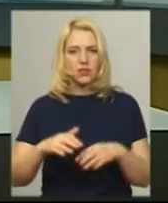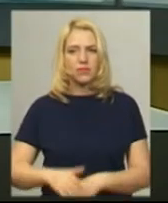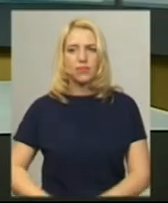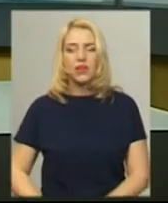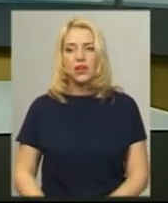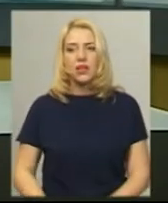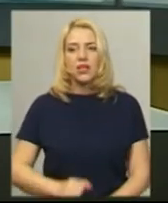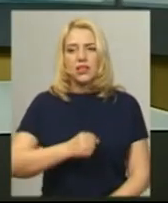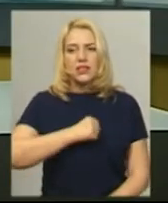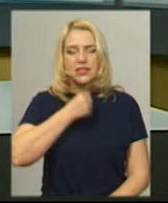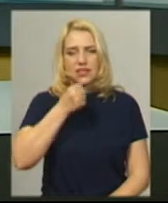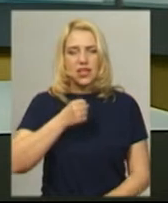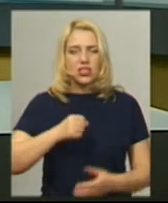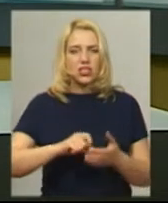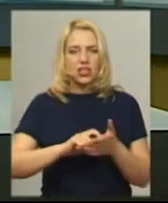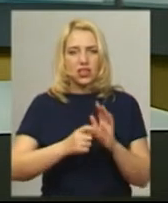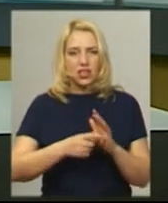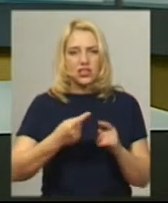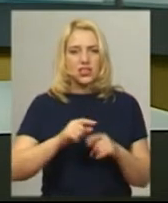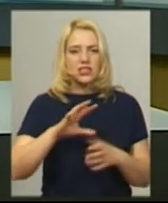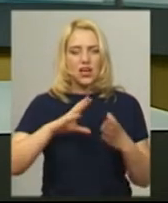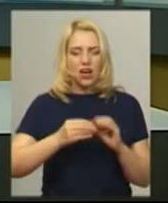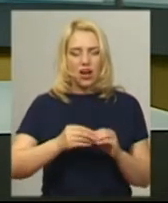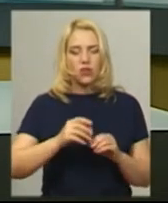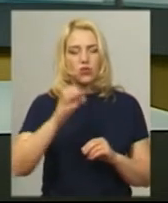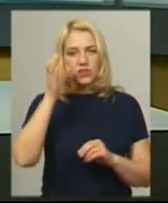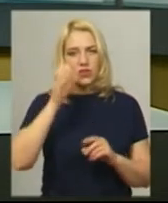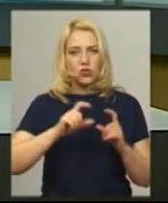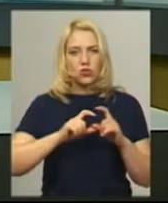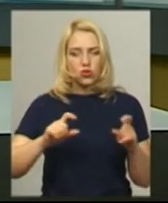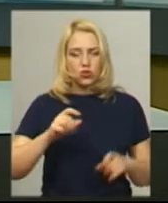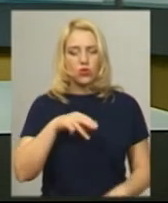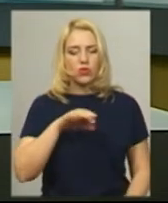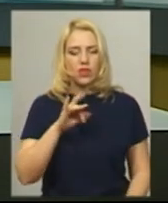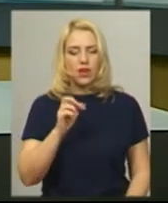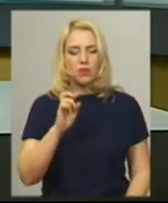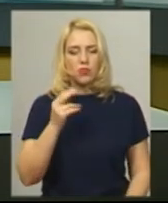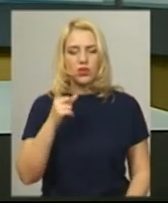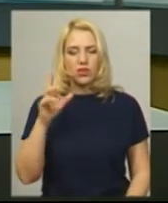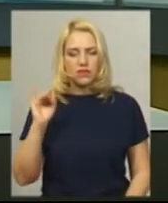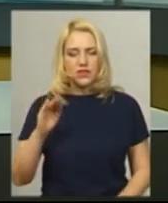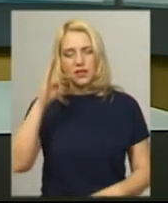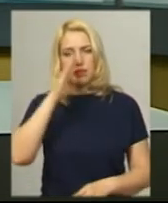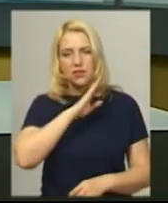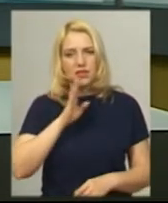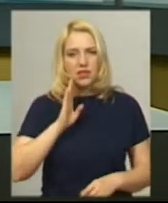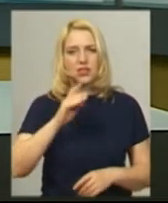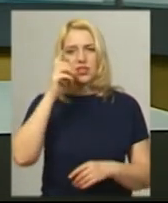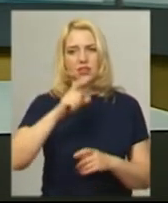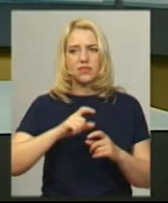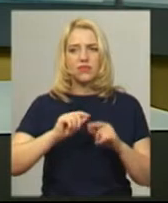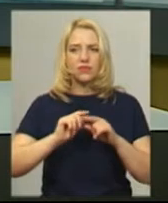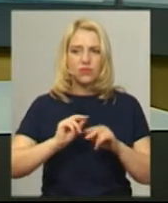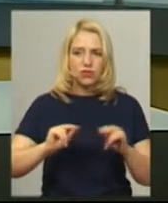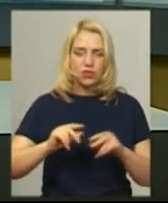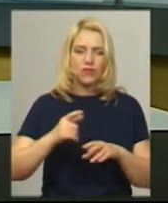Старшокласники Требуховецької загальноосвітньої школи 1-3 ступенів, батьки учнів та вчителі вимагають скасувати рішення